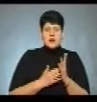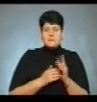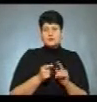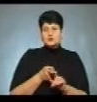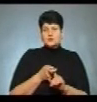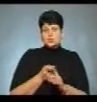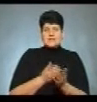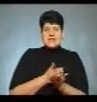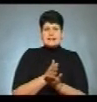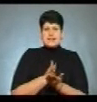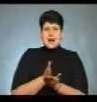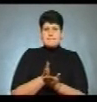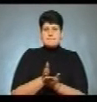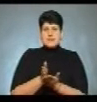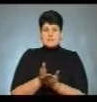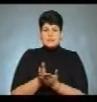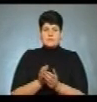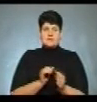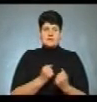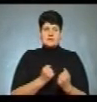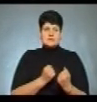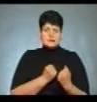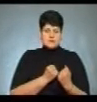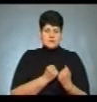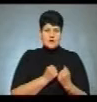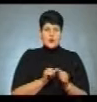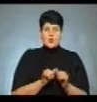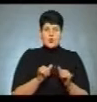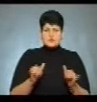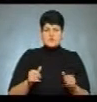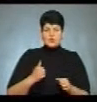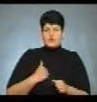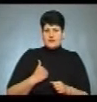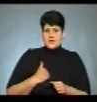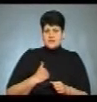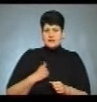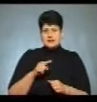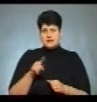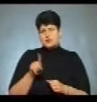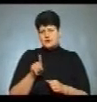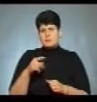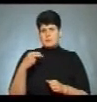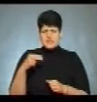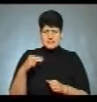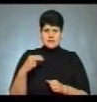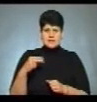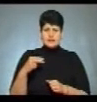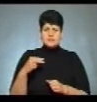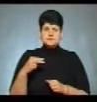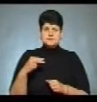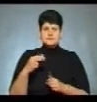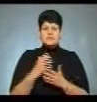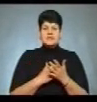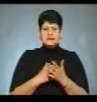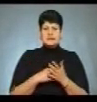якраз напрямків безпеки, розвитку війська, те, що президент, в принципі, як кандидат